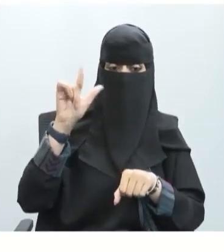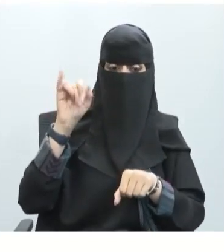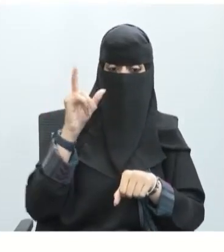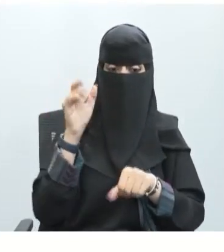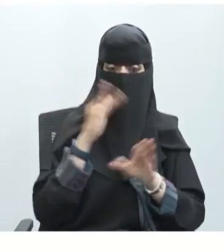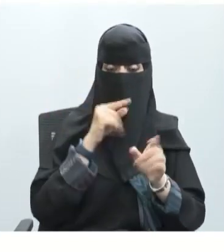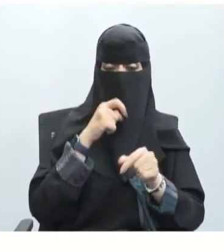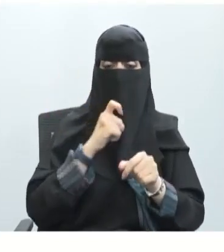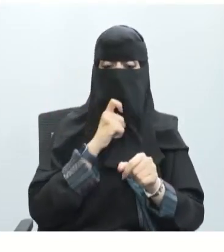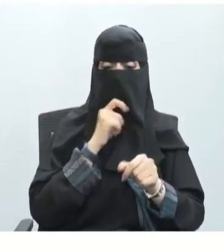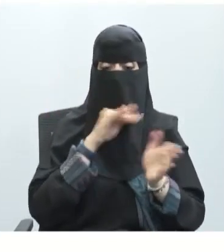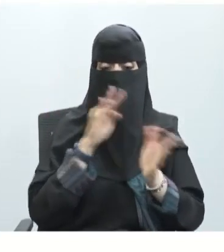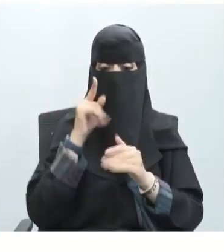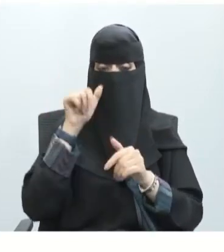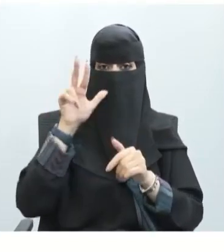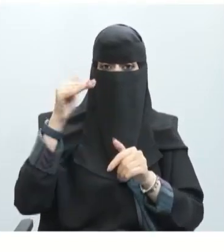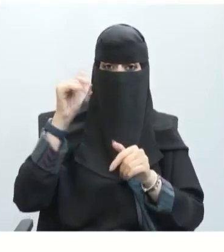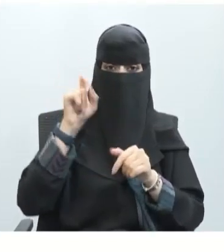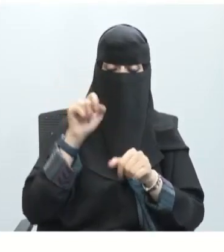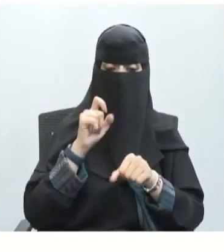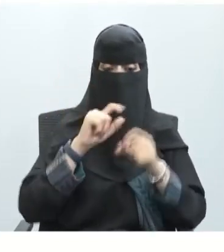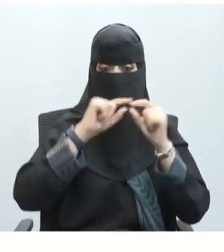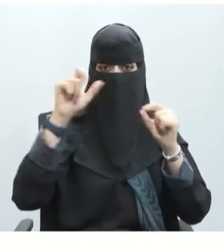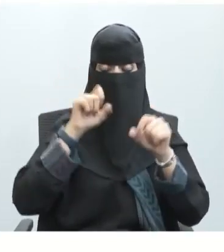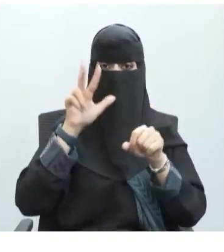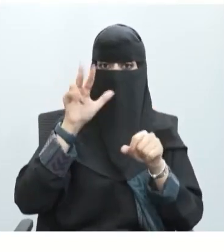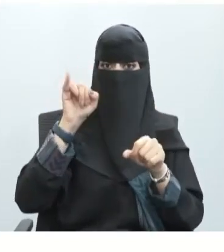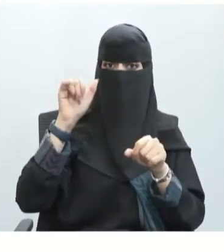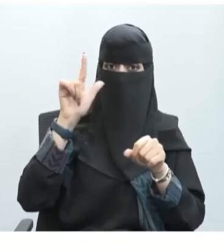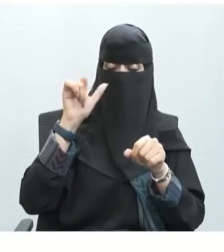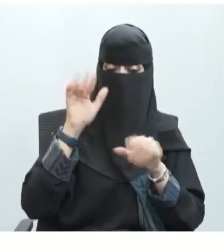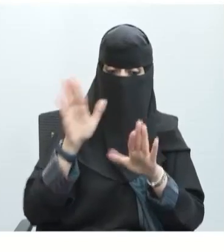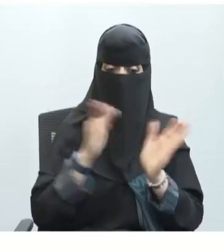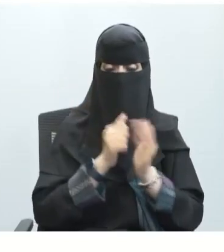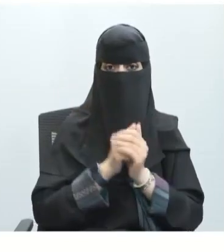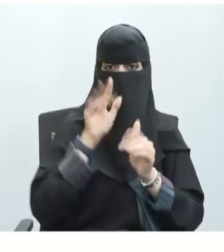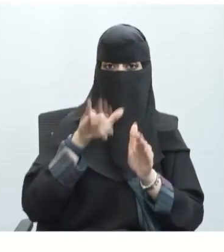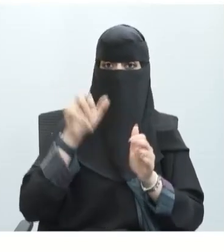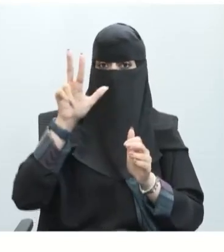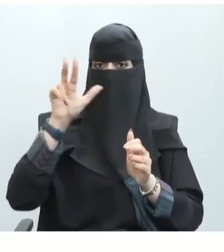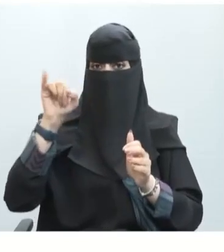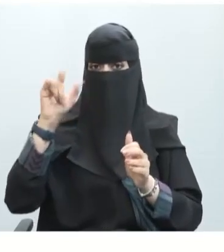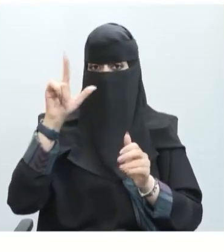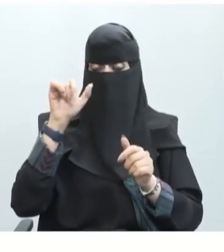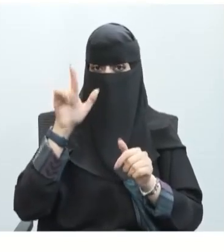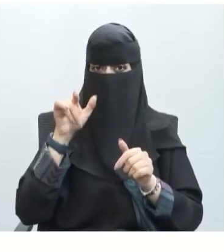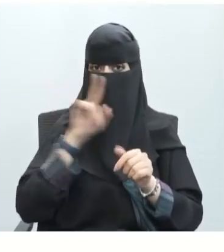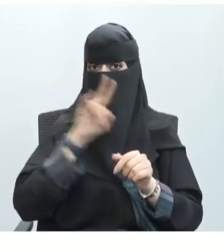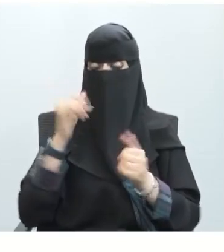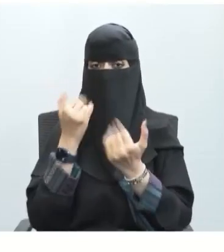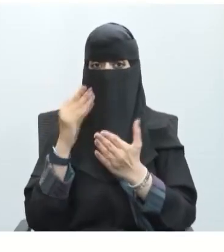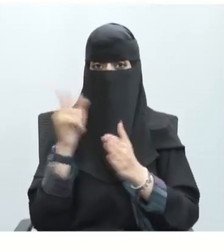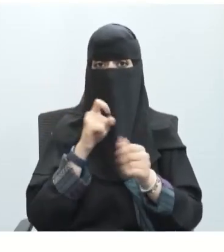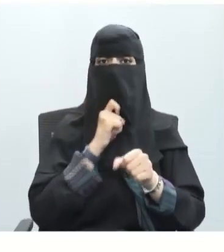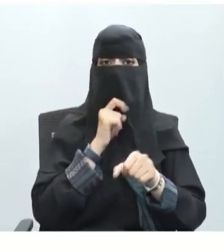الميلينية إذن نحن متفقين أن الخلايا العصبية الميلينية وجهد الفعل فيها سوف ينتقل بشكل أسرع بينما الميلينية سوف يكون